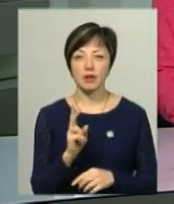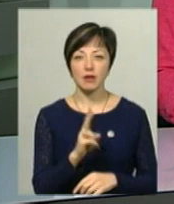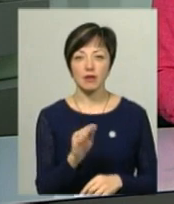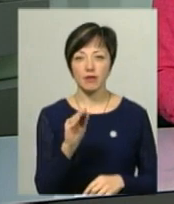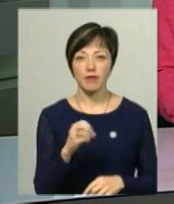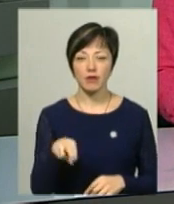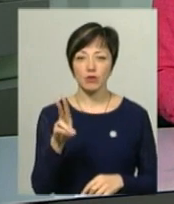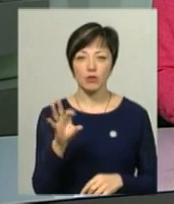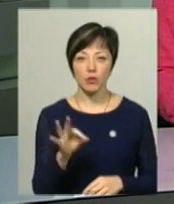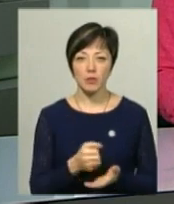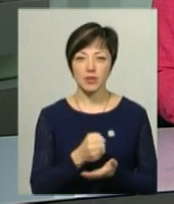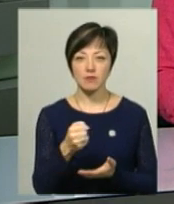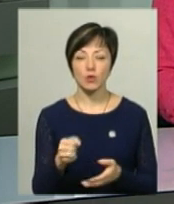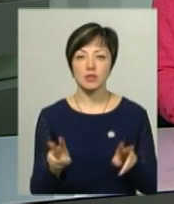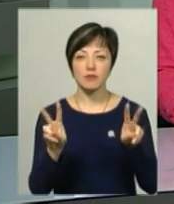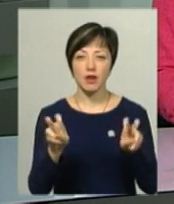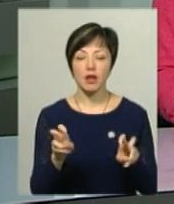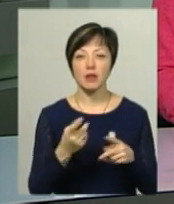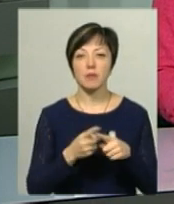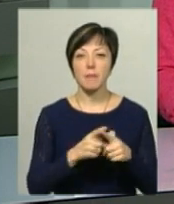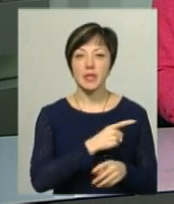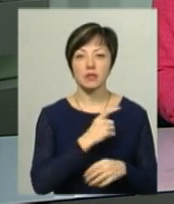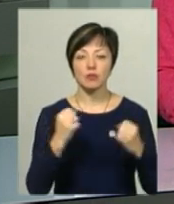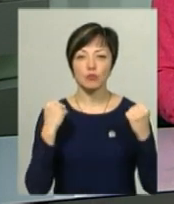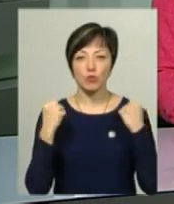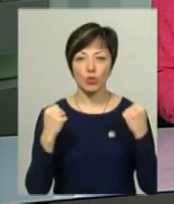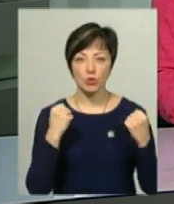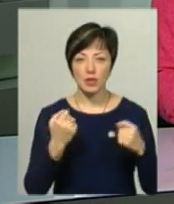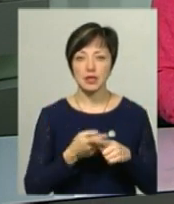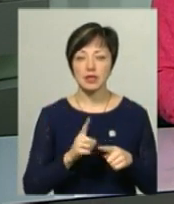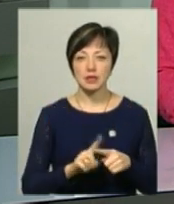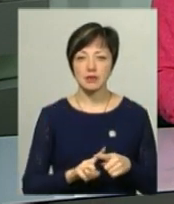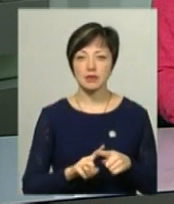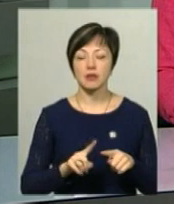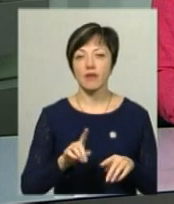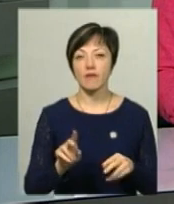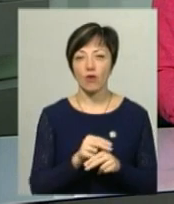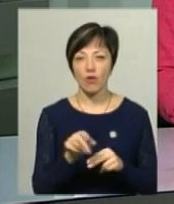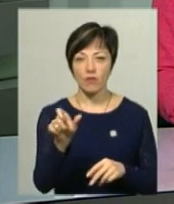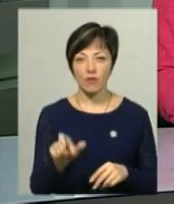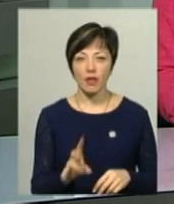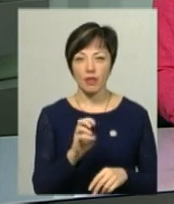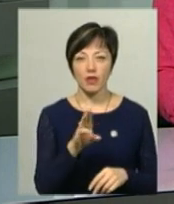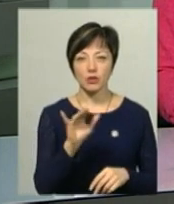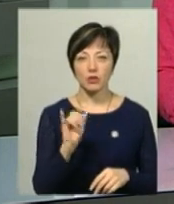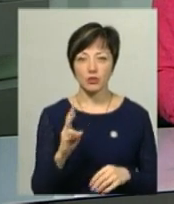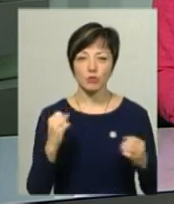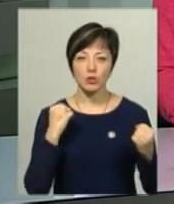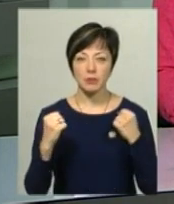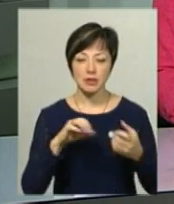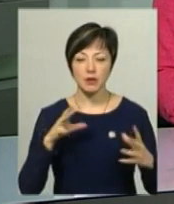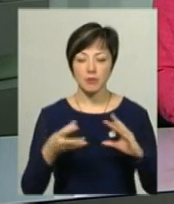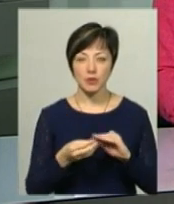Питько присвоїли звання кандидата у майстри спорту. Ця вихованка тренала Олександра Веромічука та ще одна надіжинська спортсменка Вікторія Нікітіна за